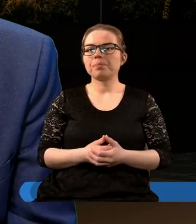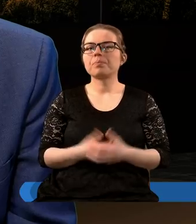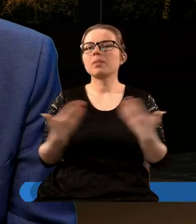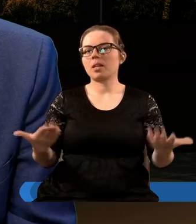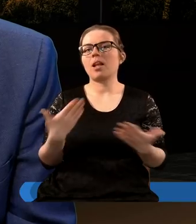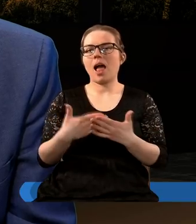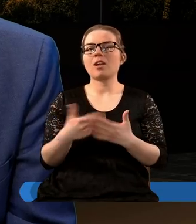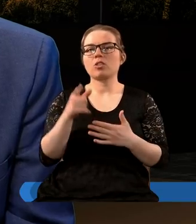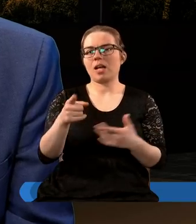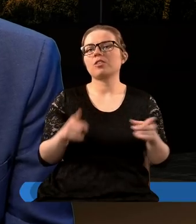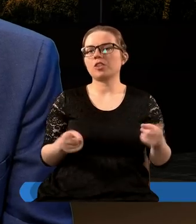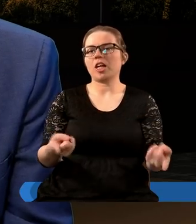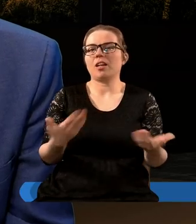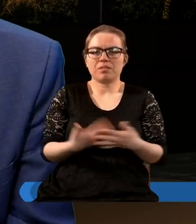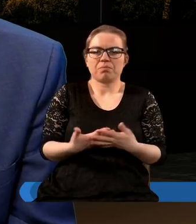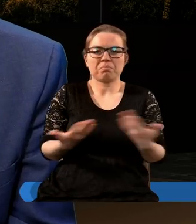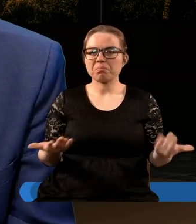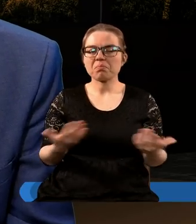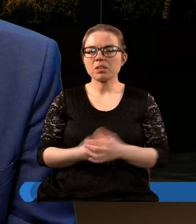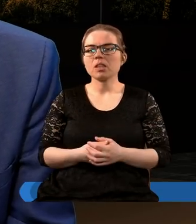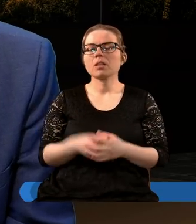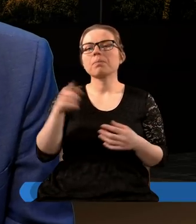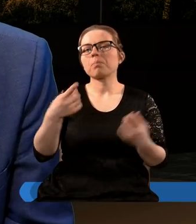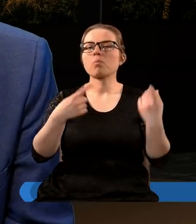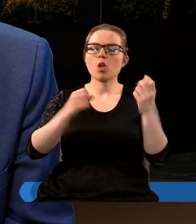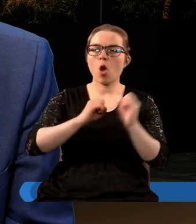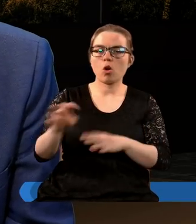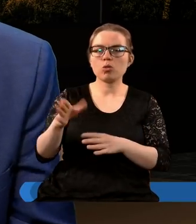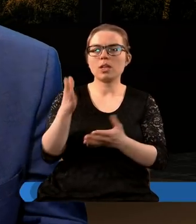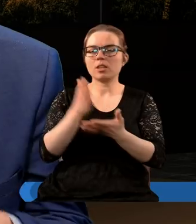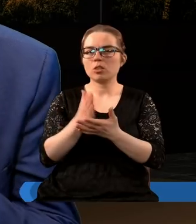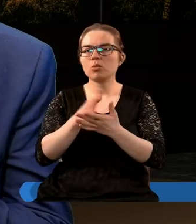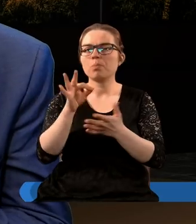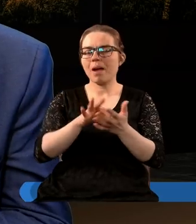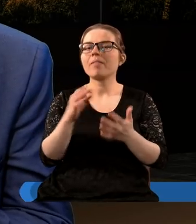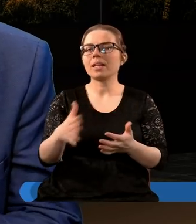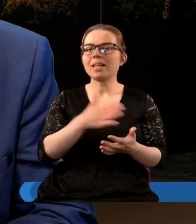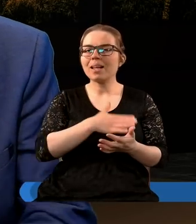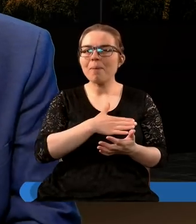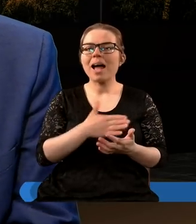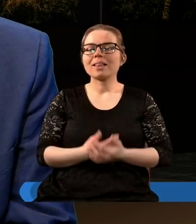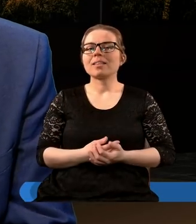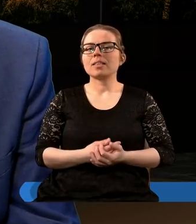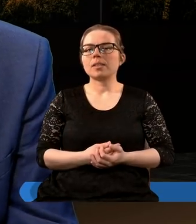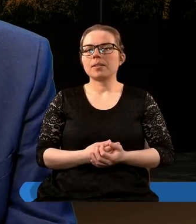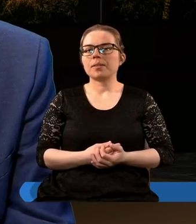dlaczego tak się dzieje tu wydaje się że do tego odwrócenia sojuszy od tych pewnych sympatii